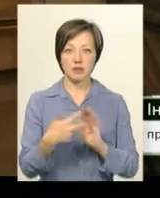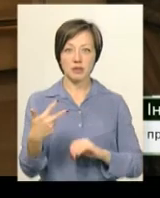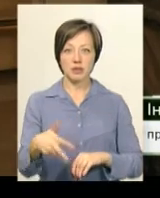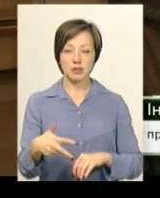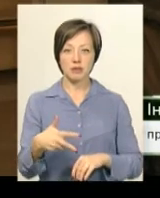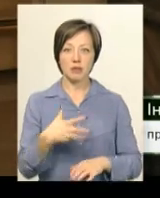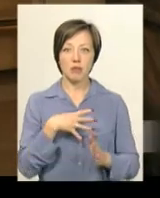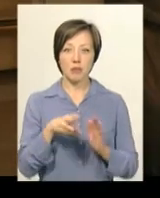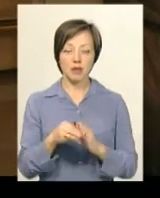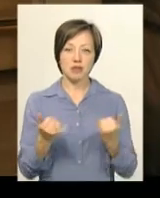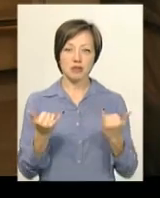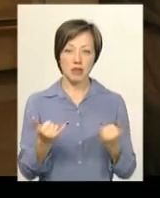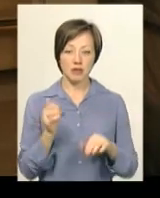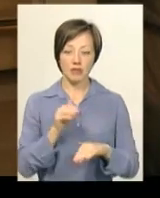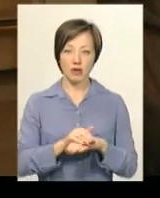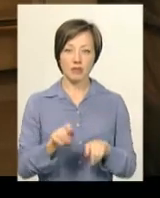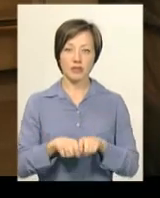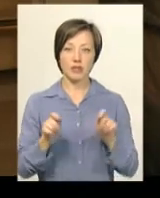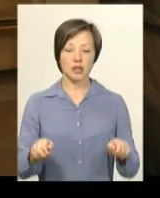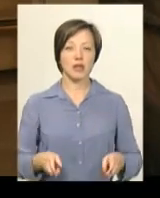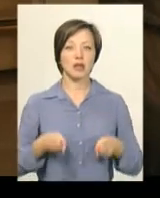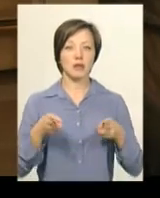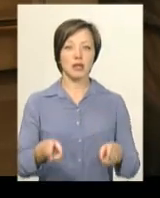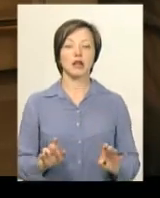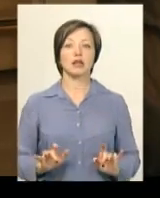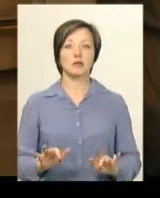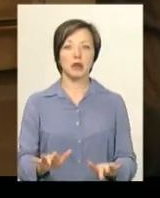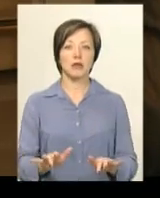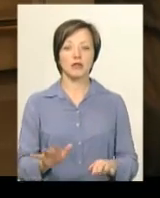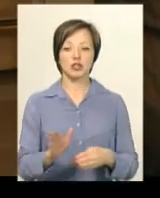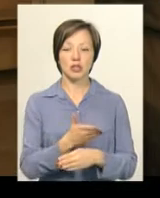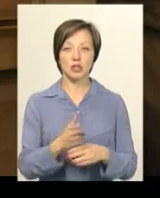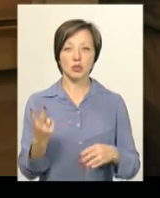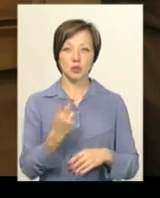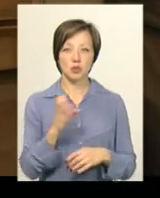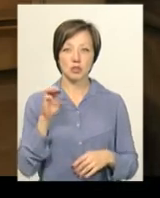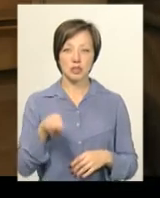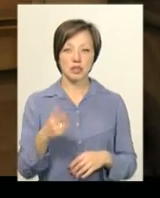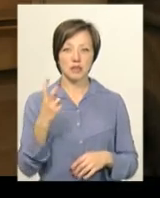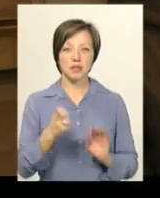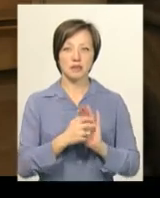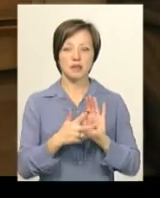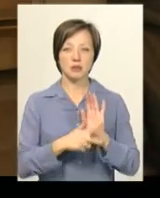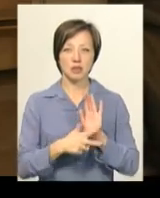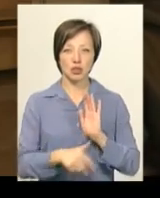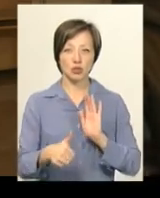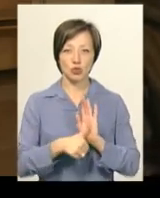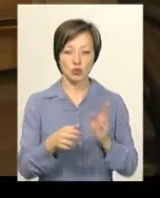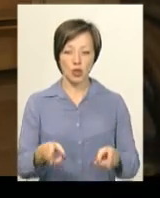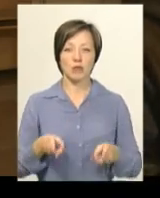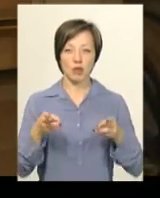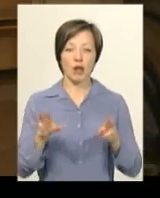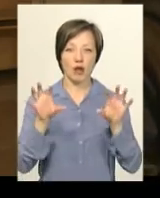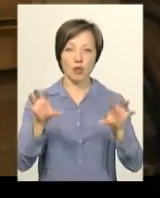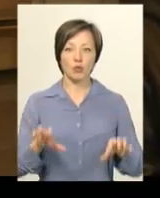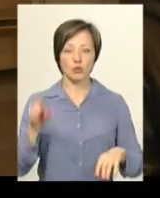помер. Наразі, за даним фактом, відкрите кримінальне провадження за частиною 2 статті 286 Кримінального